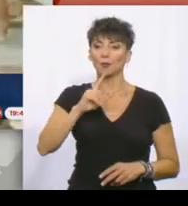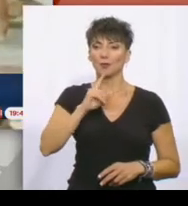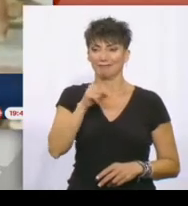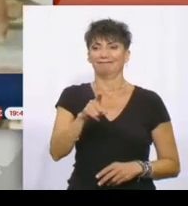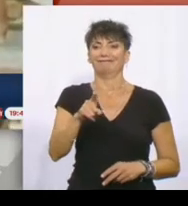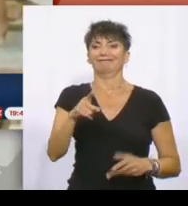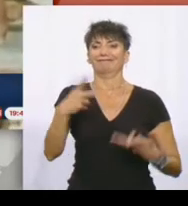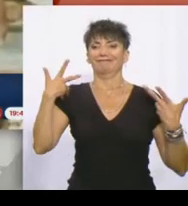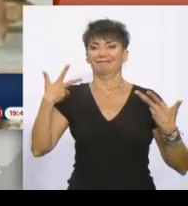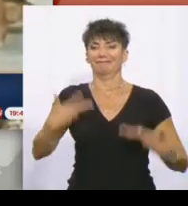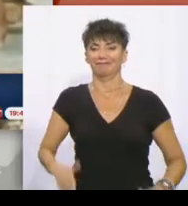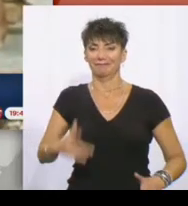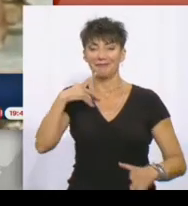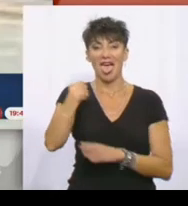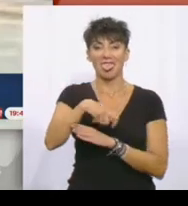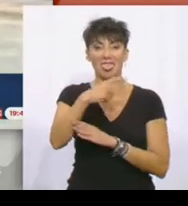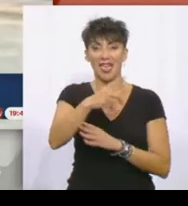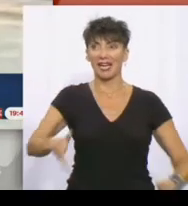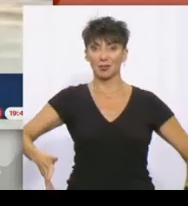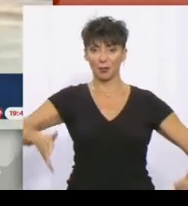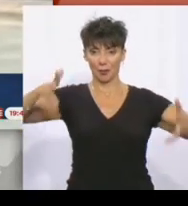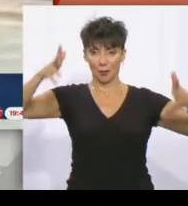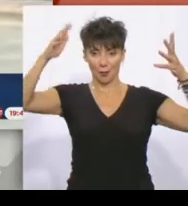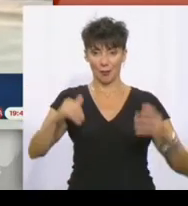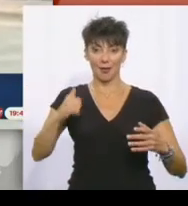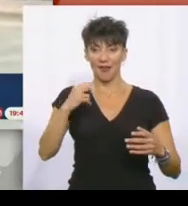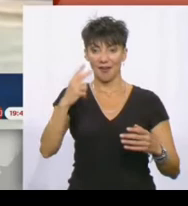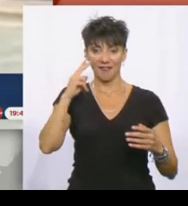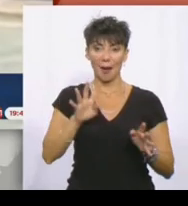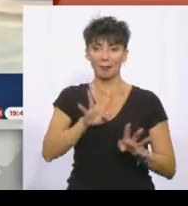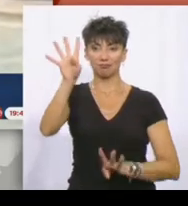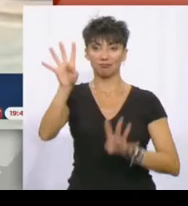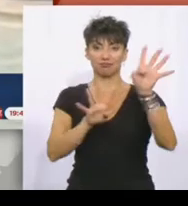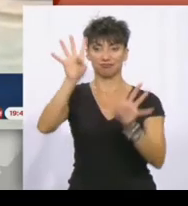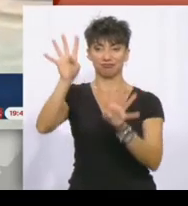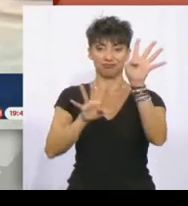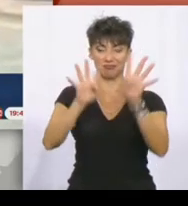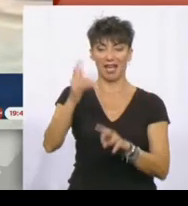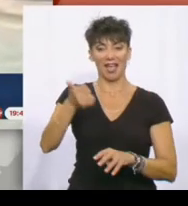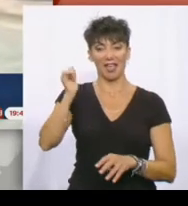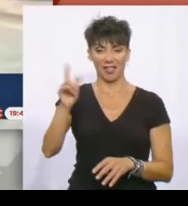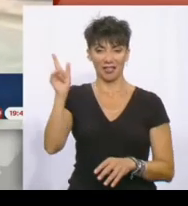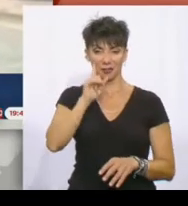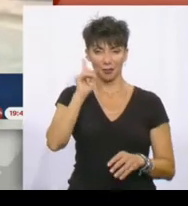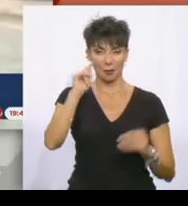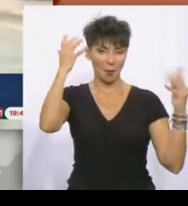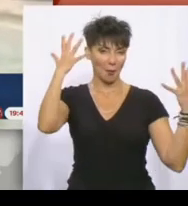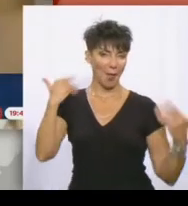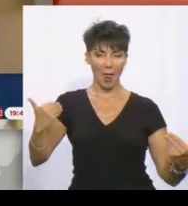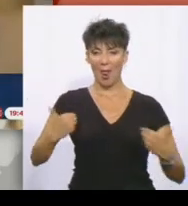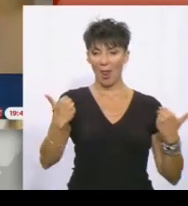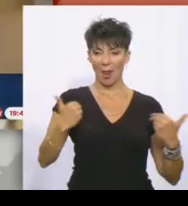βλέπετε το κοινωνικό Μέγαρο Παλάτι και το λόγο τσιτριβάνι. Λοιπόν, χθες μία κοπέλα με λαχρινή νέα